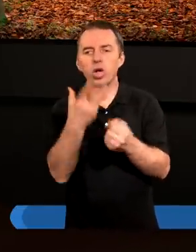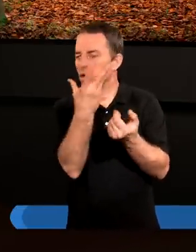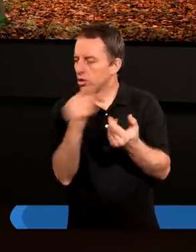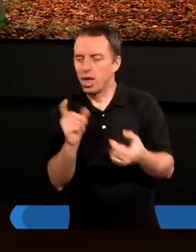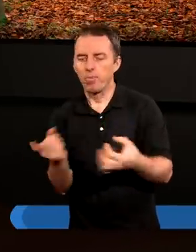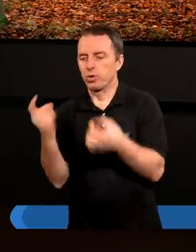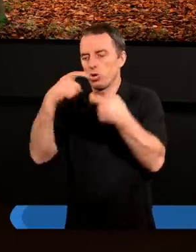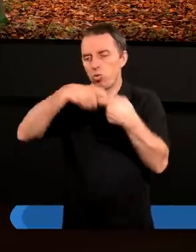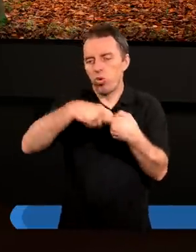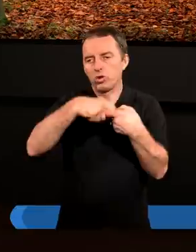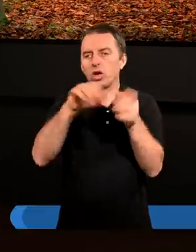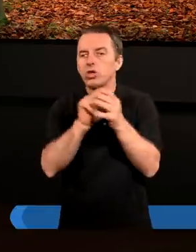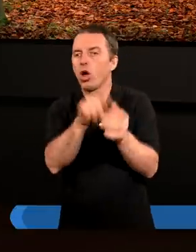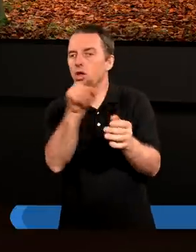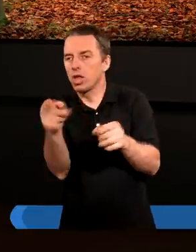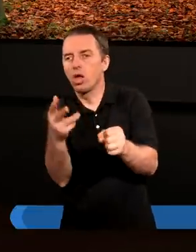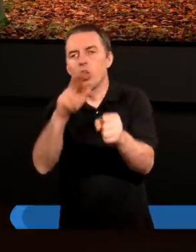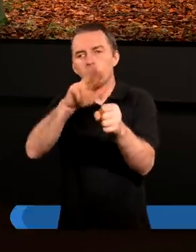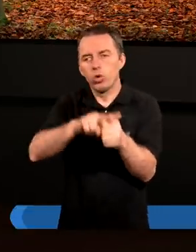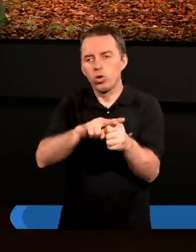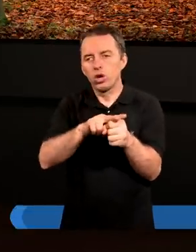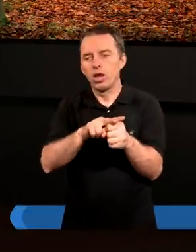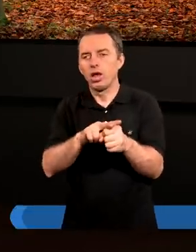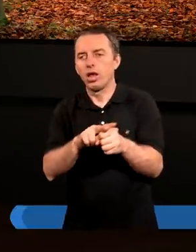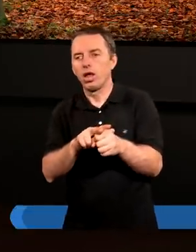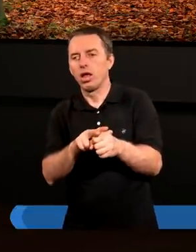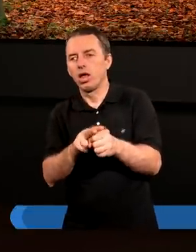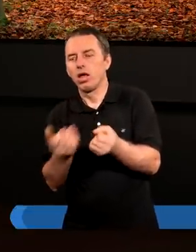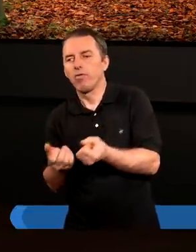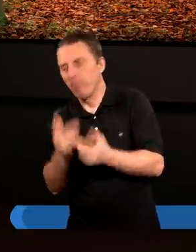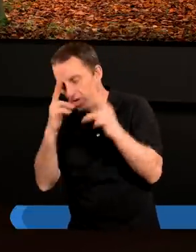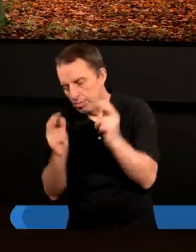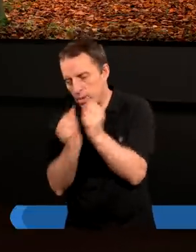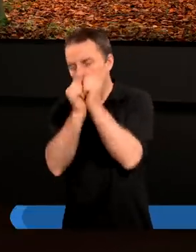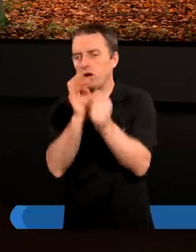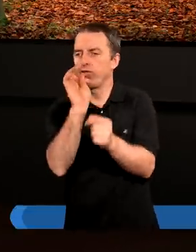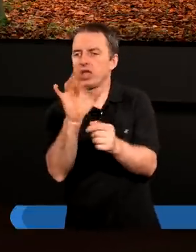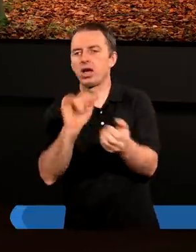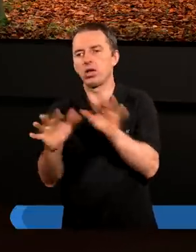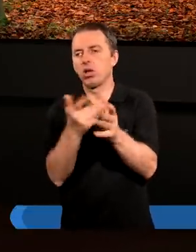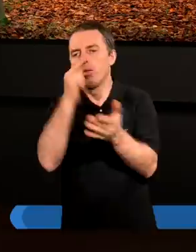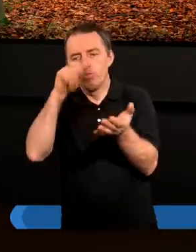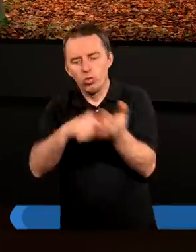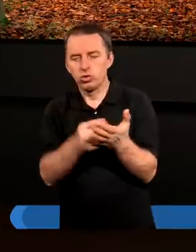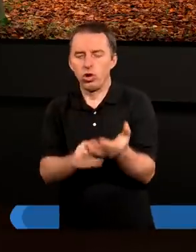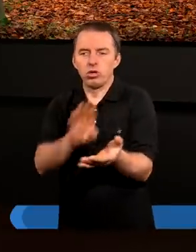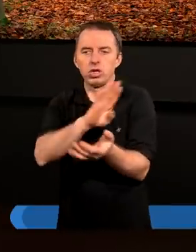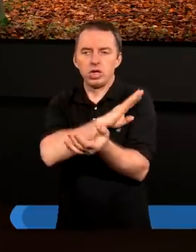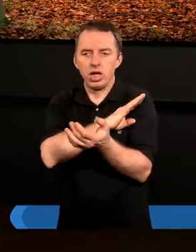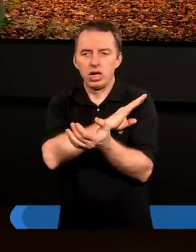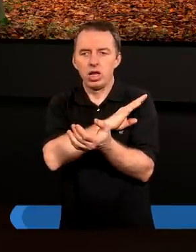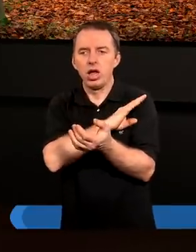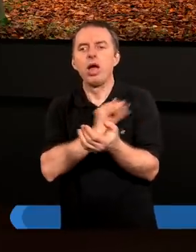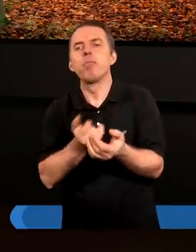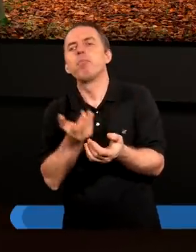przyłączyli się do tych, którzy wymyślili taki sposób, to muszą zginąć. Tam